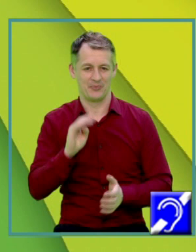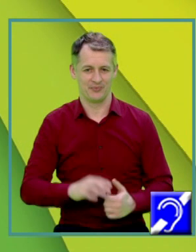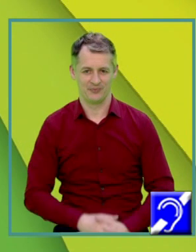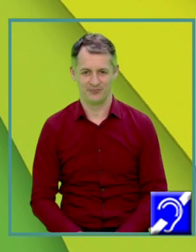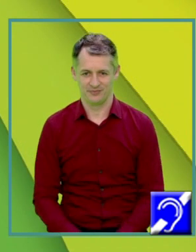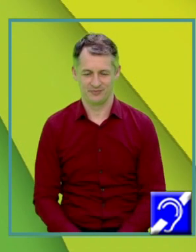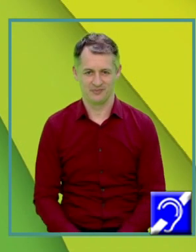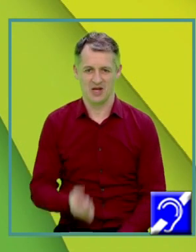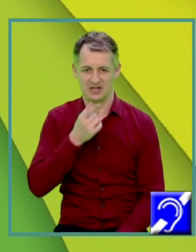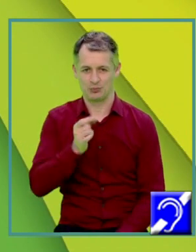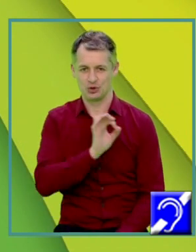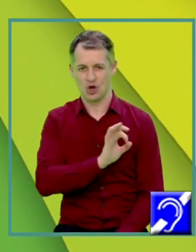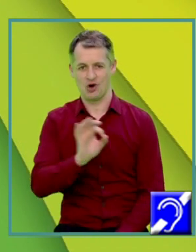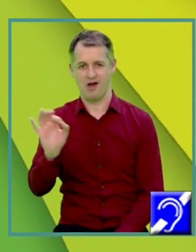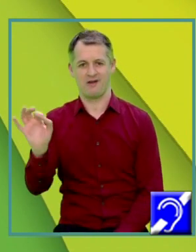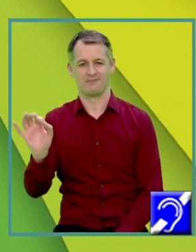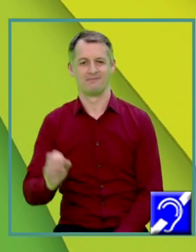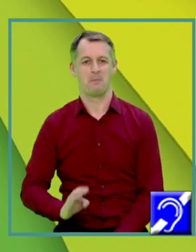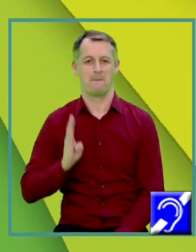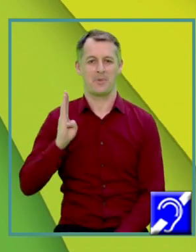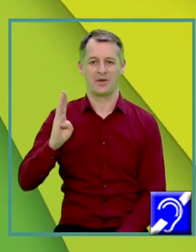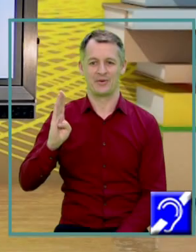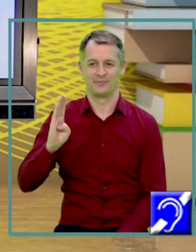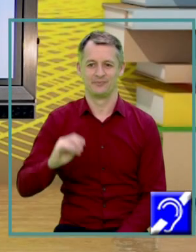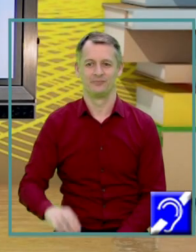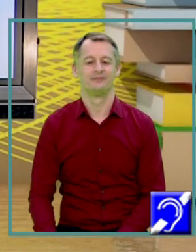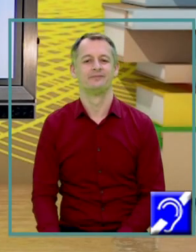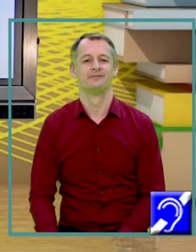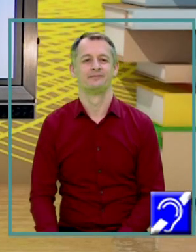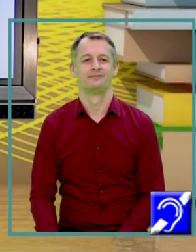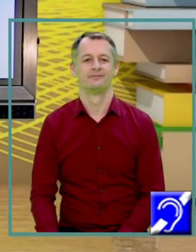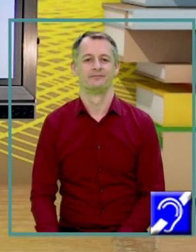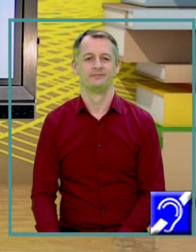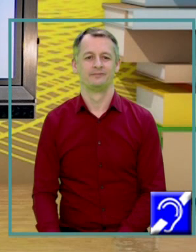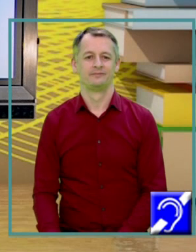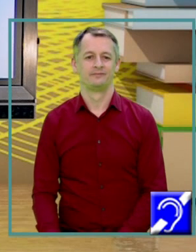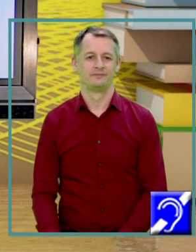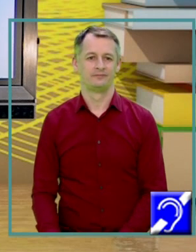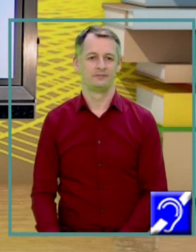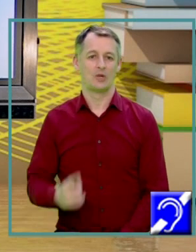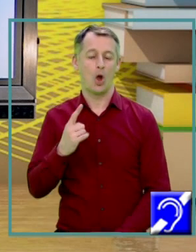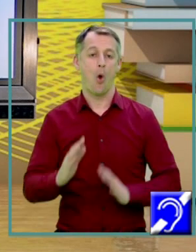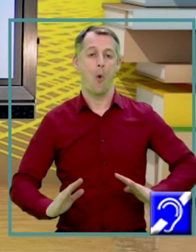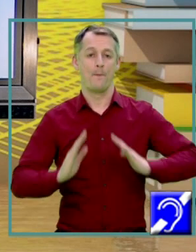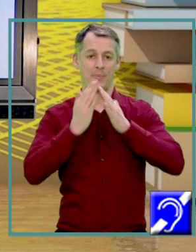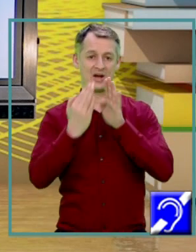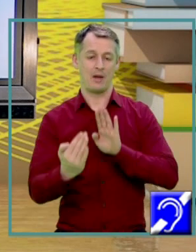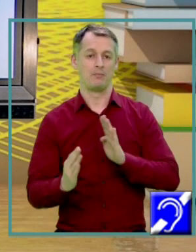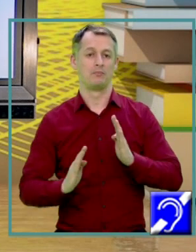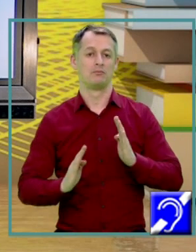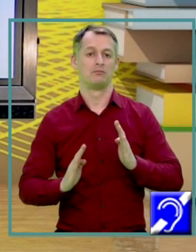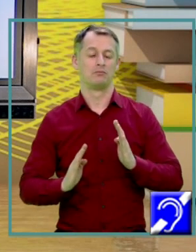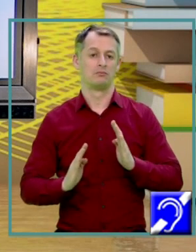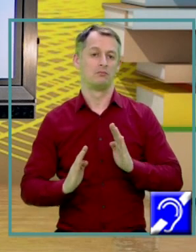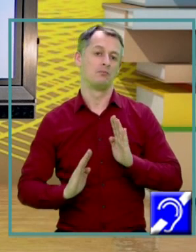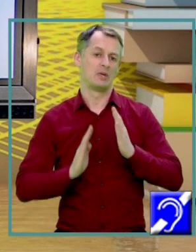Răspuns corect B Aplicația 2 O piramidă patrulateră regulată are de data